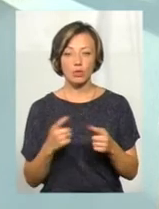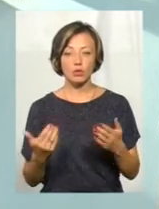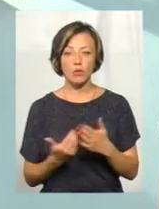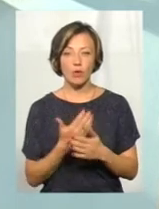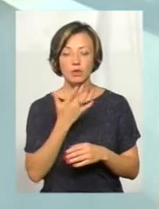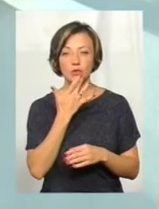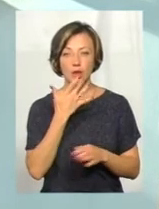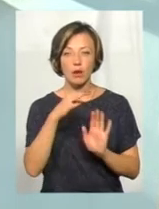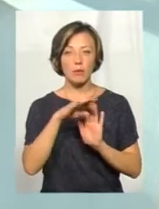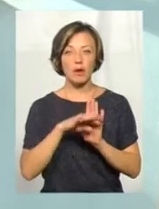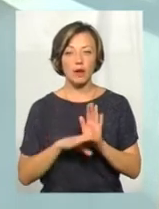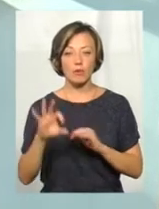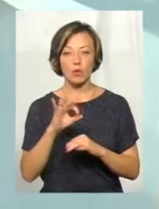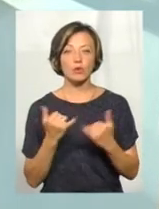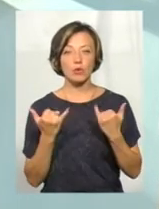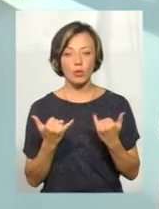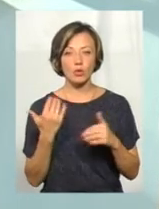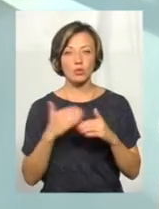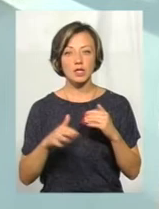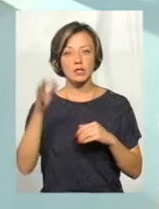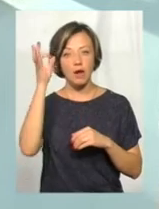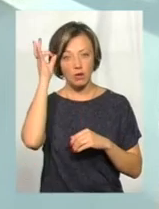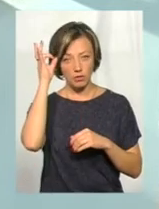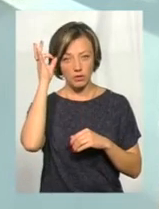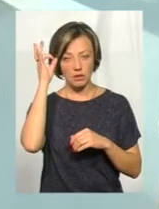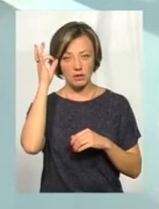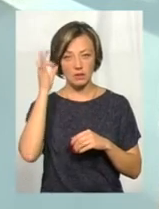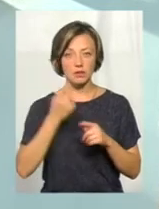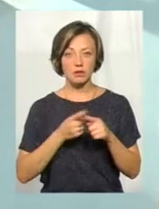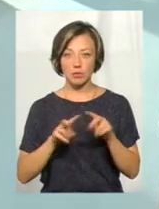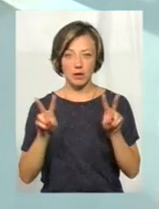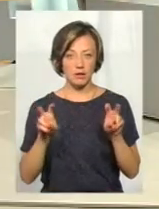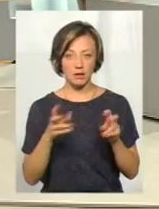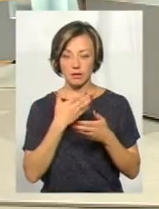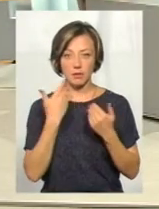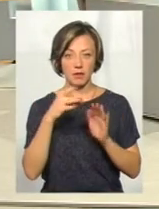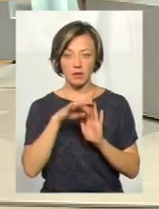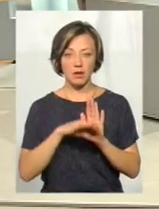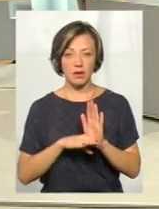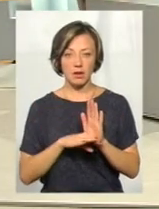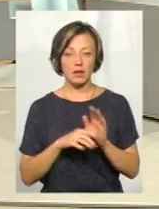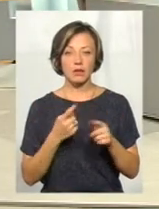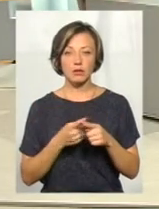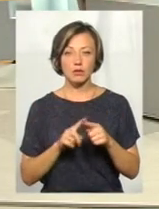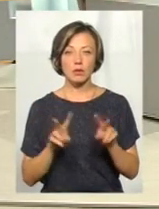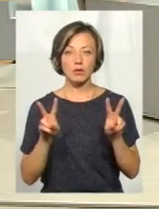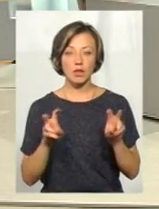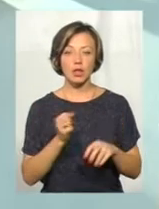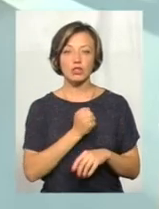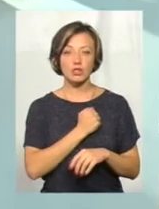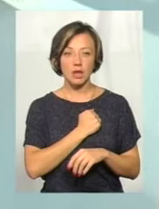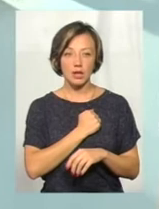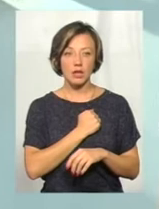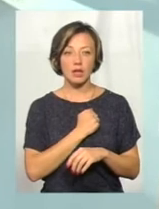національного переліку, про який ми сьогодні вже згадували. Тобто цього препарату немає тепер в переліку? Цього препарату, на жаль,